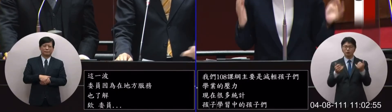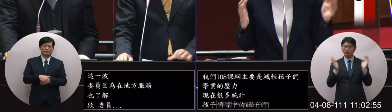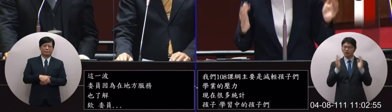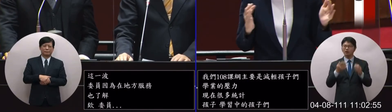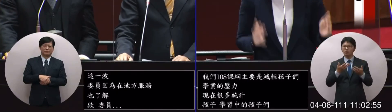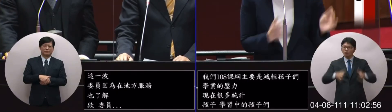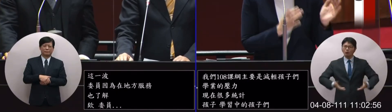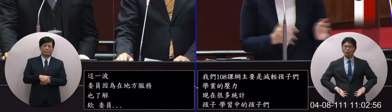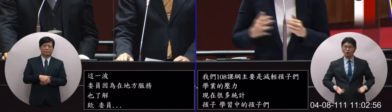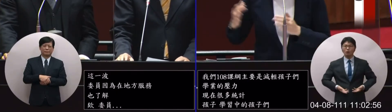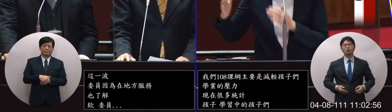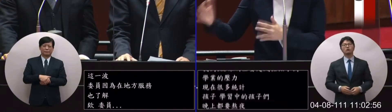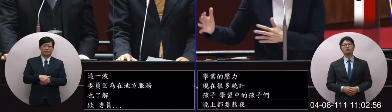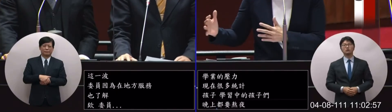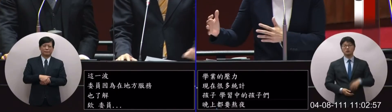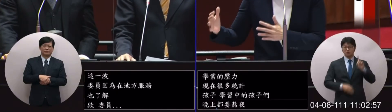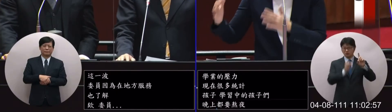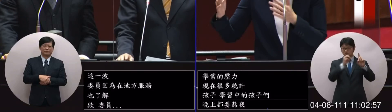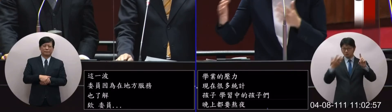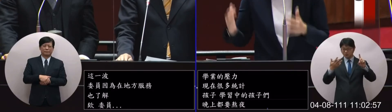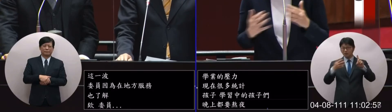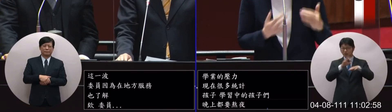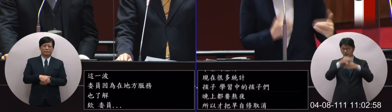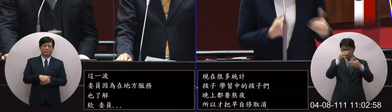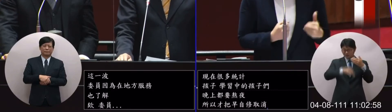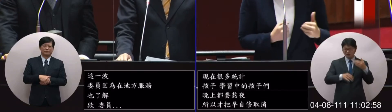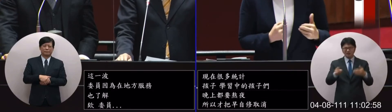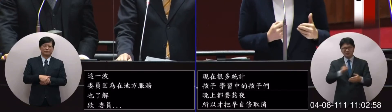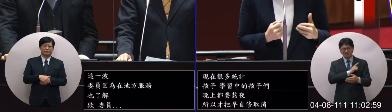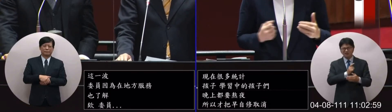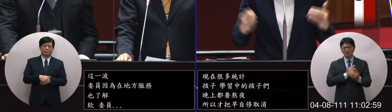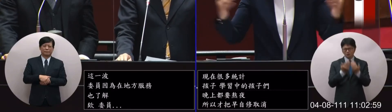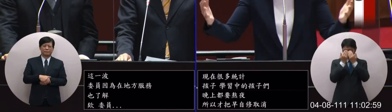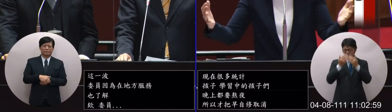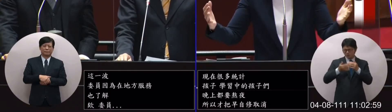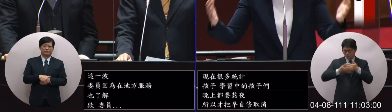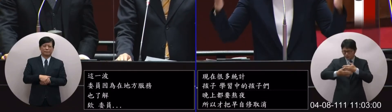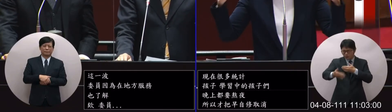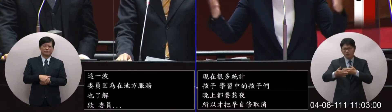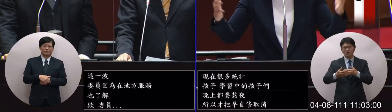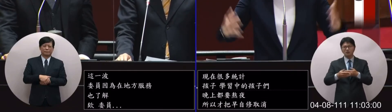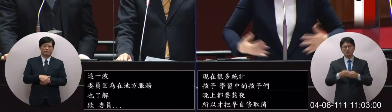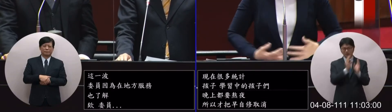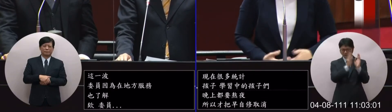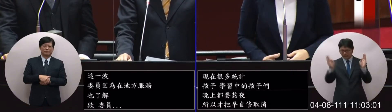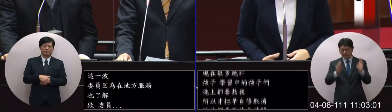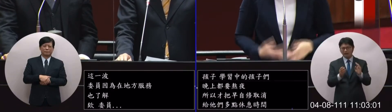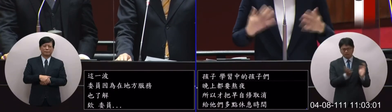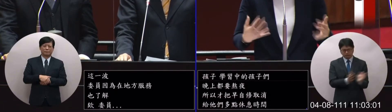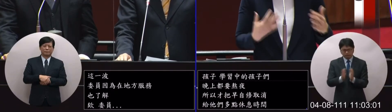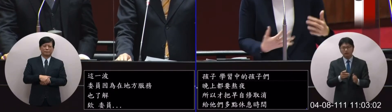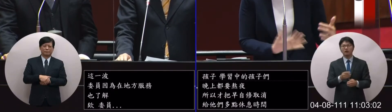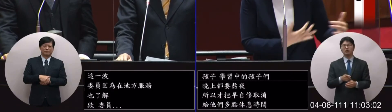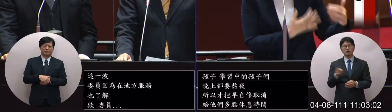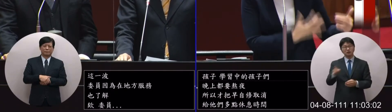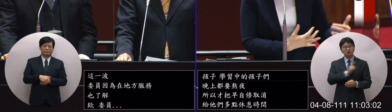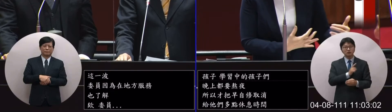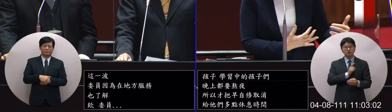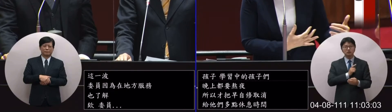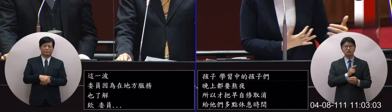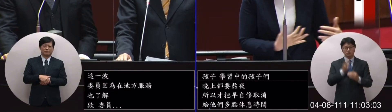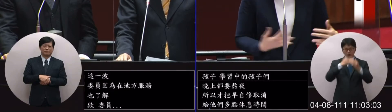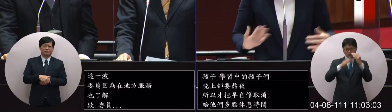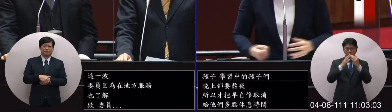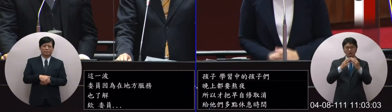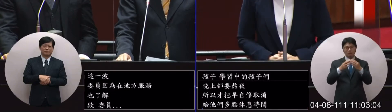他們要準備的學習歷程檔案他們要用自己的時間課業時間課業都這麼重了只好利用自己在